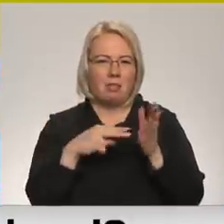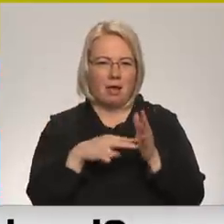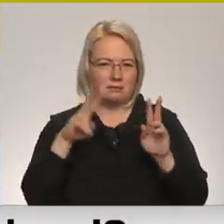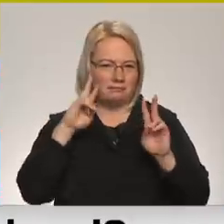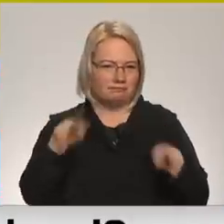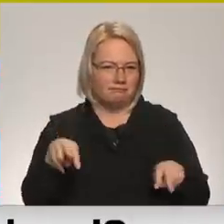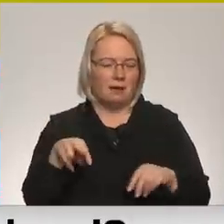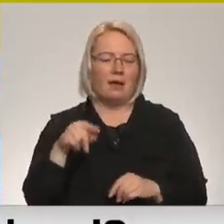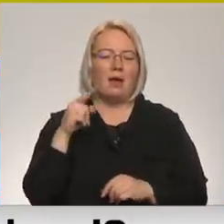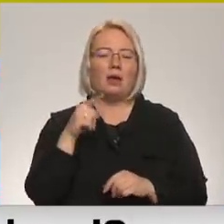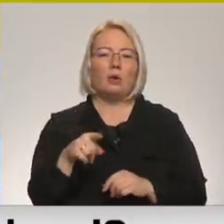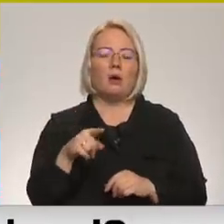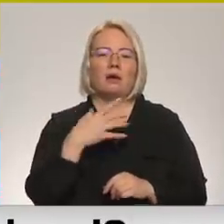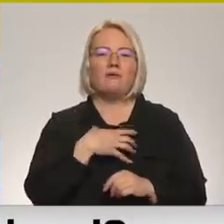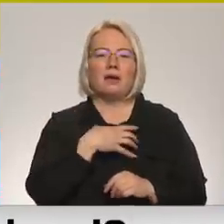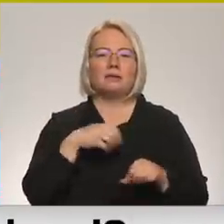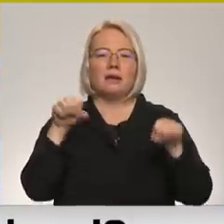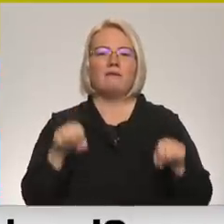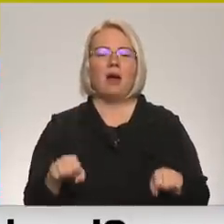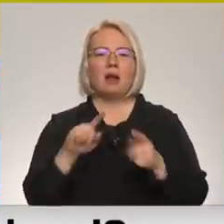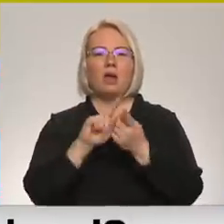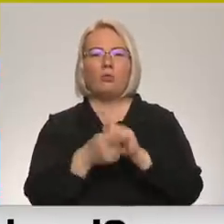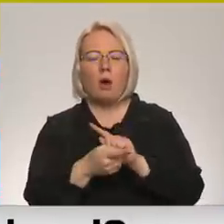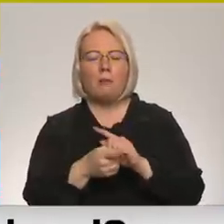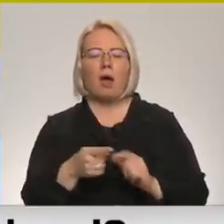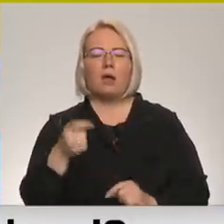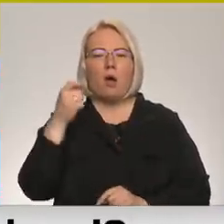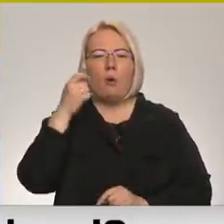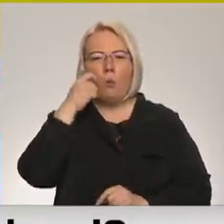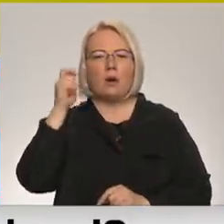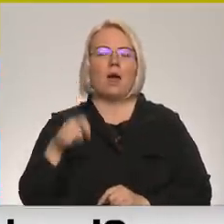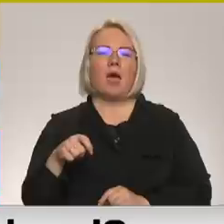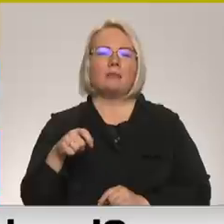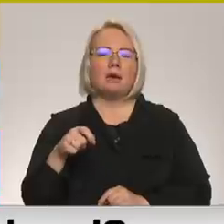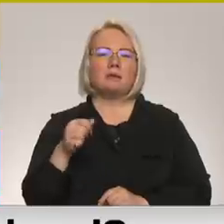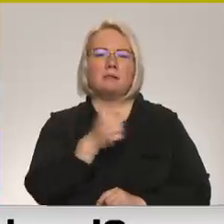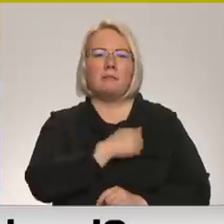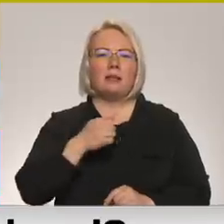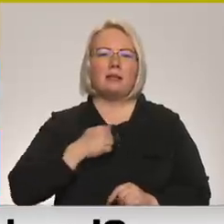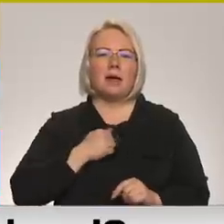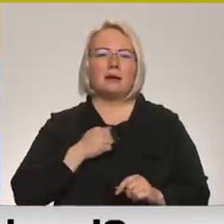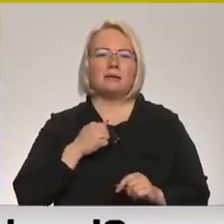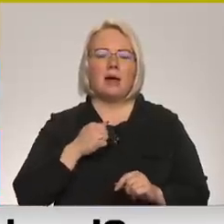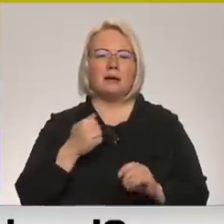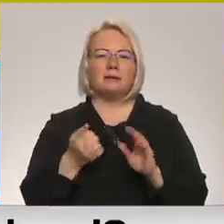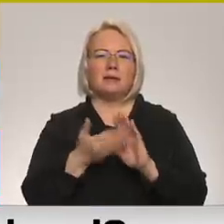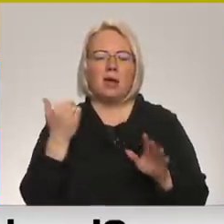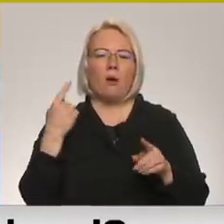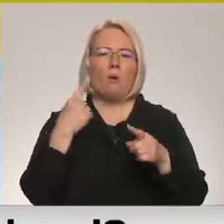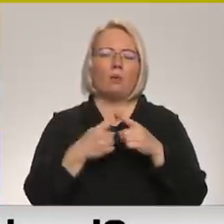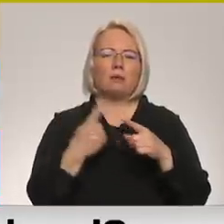tikai tas, ka viņam ir vajadzīga režīma nomaiņa, Ukrainas demilitarizācija un Krīmas un Doņēks un Luganskas reģionu